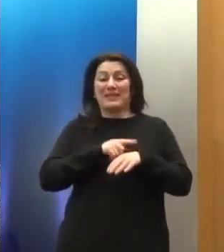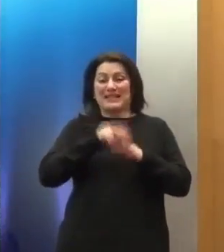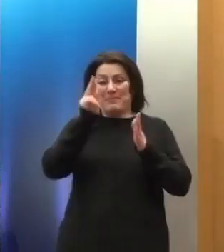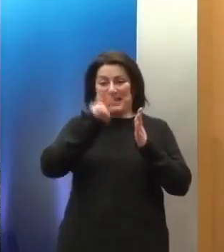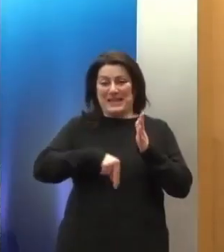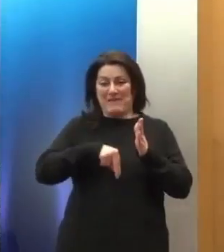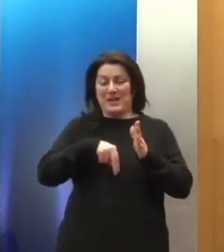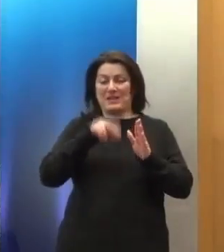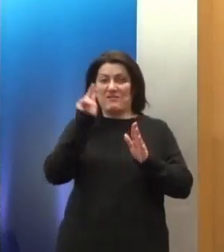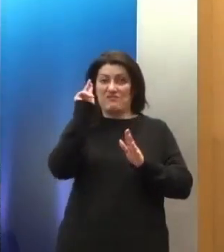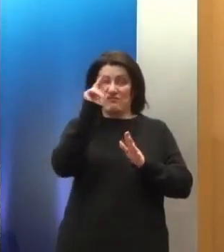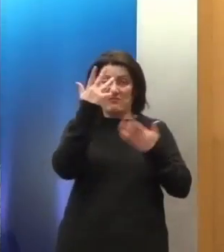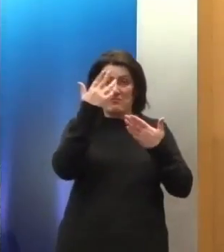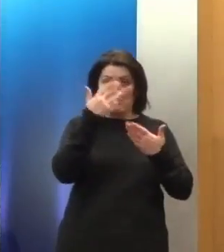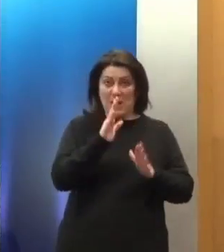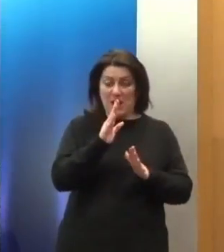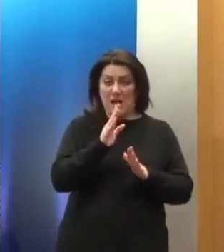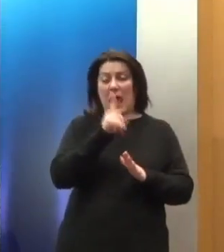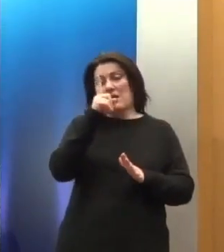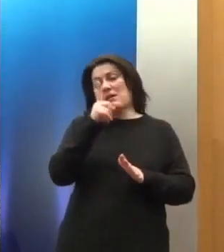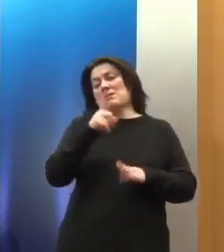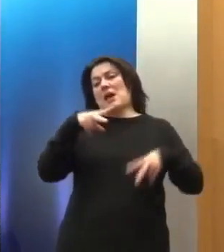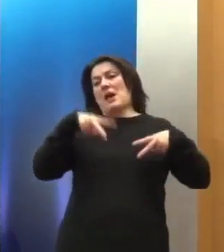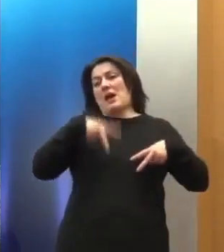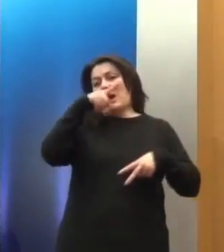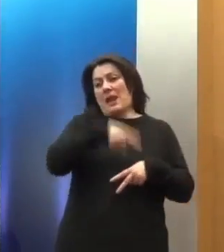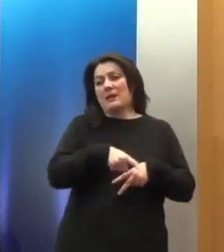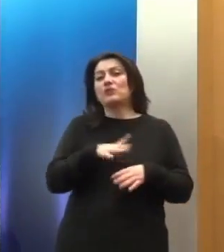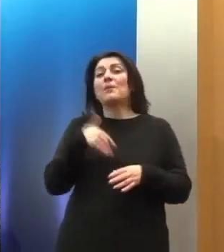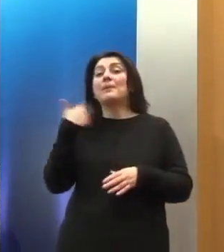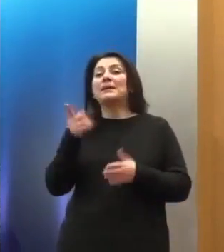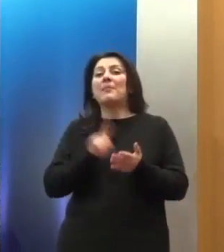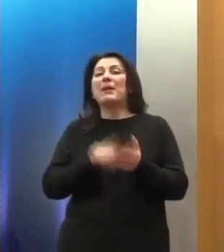αναλαμβάνει ένα κράτος το να κάνει περιοδικές εκθέσεις,